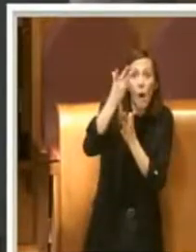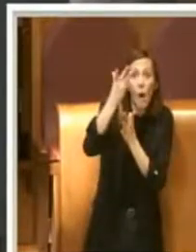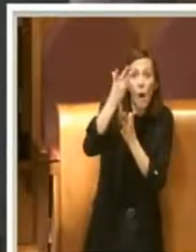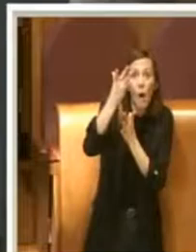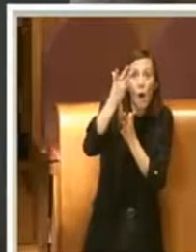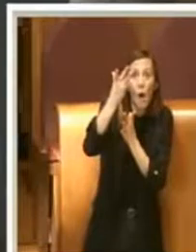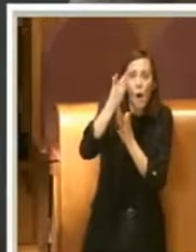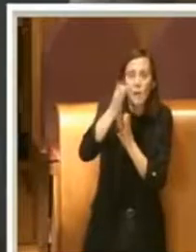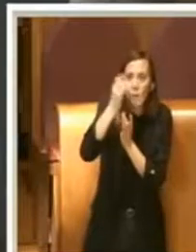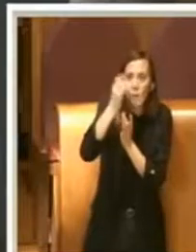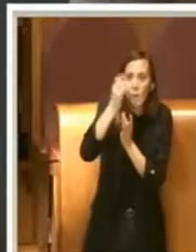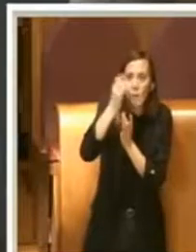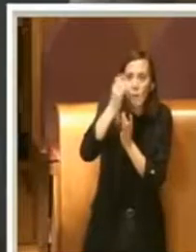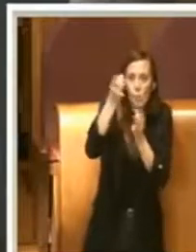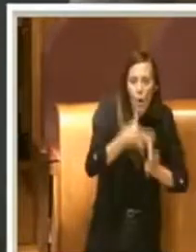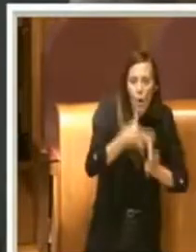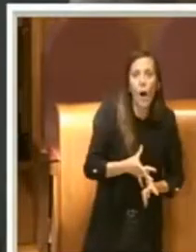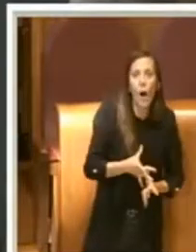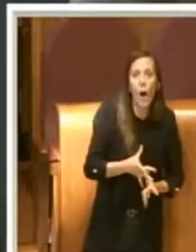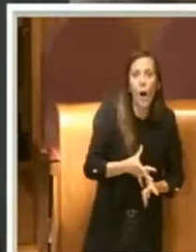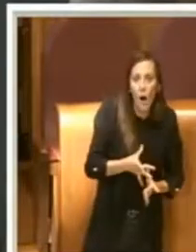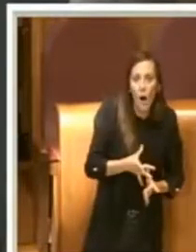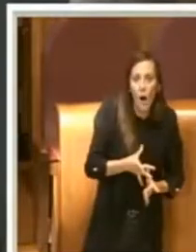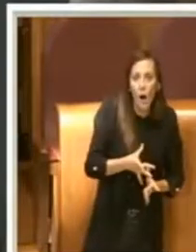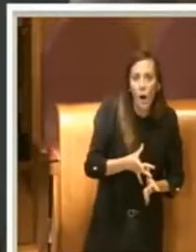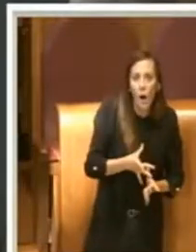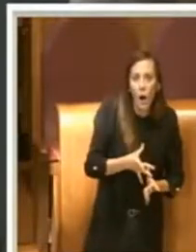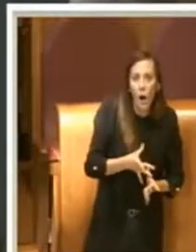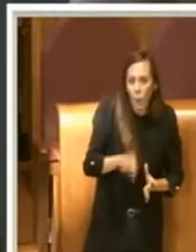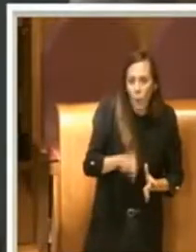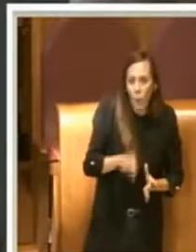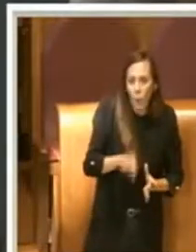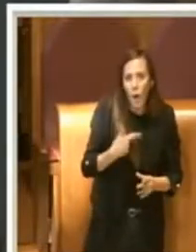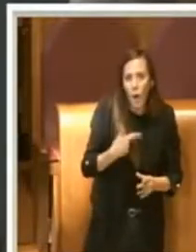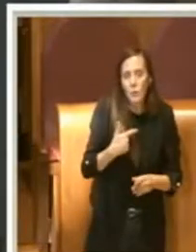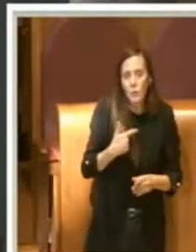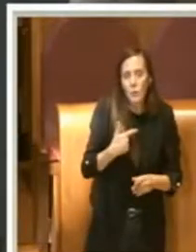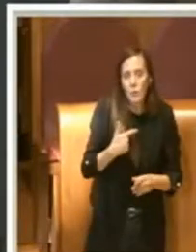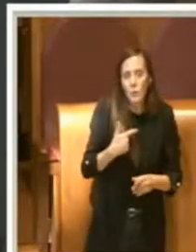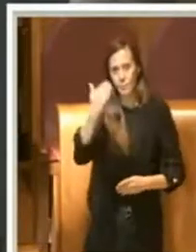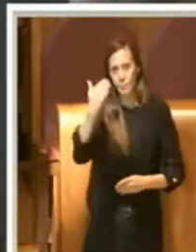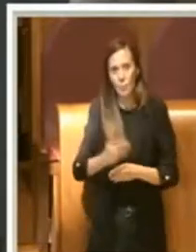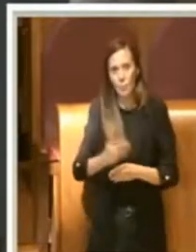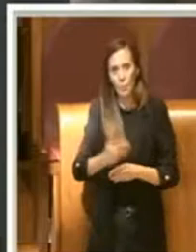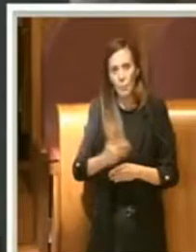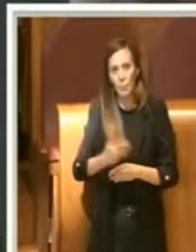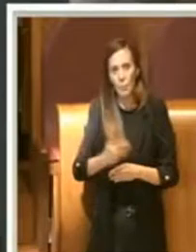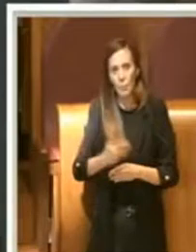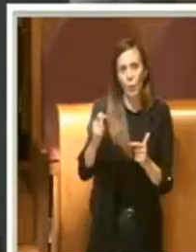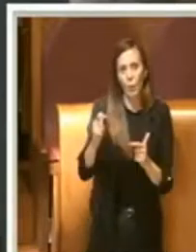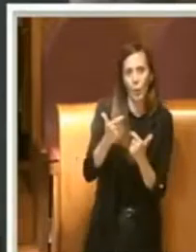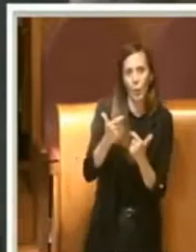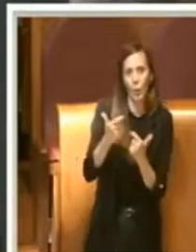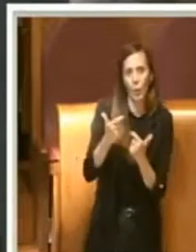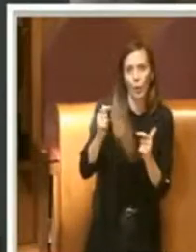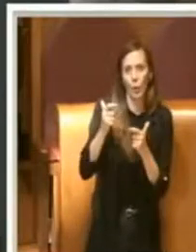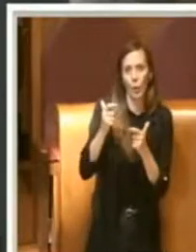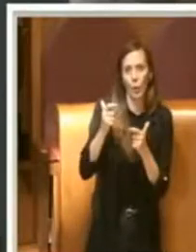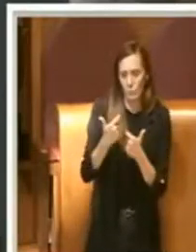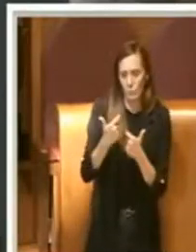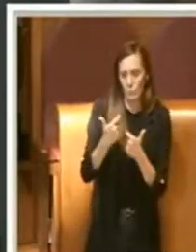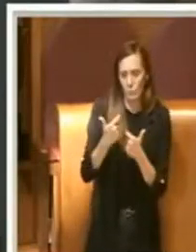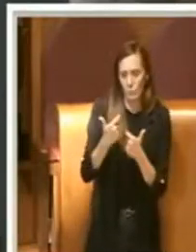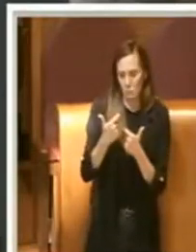intelligenza, qui su Roma si trovano degli ostacoli apparentemente insuperabili. Questa è una riflessione a cui